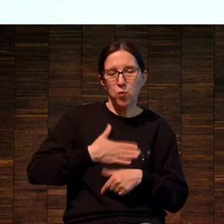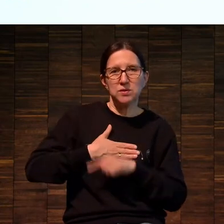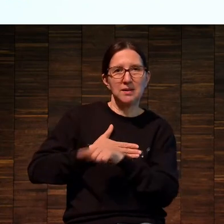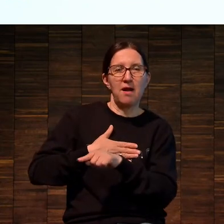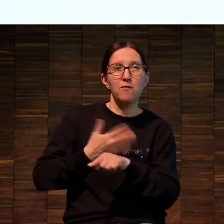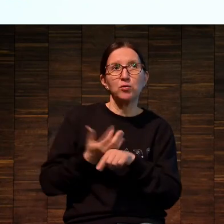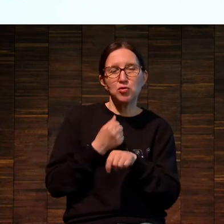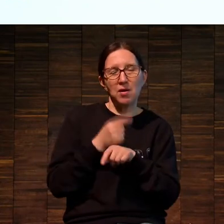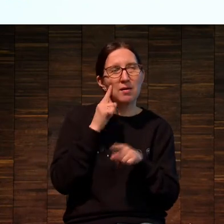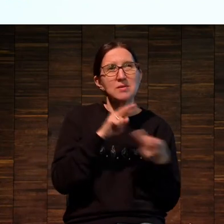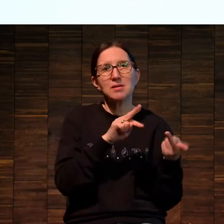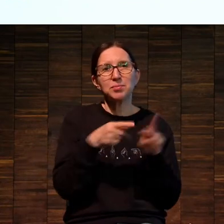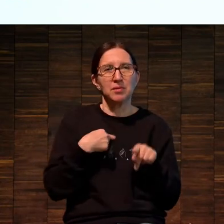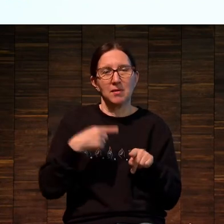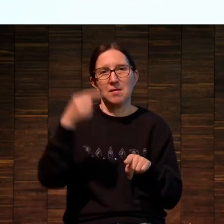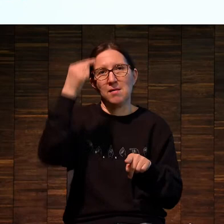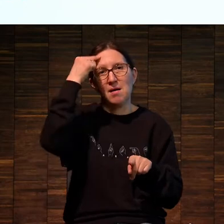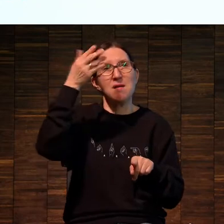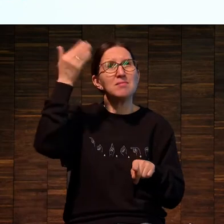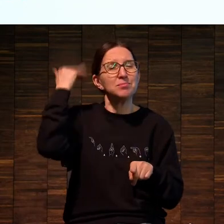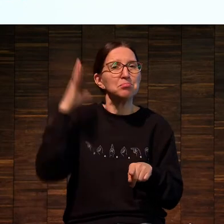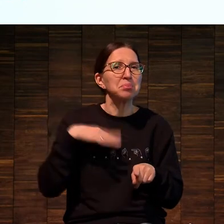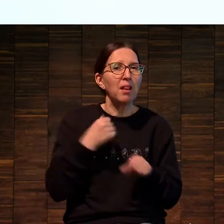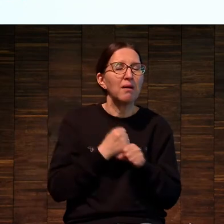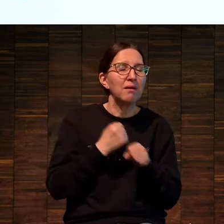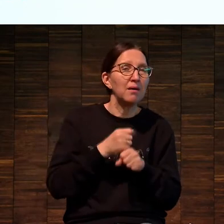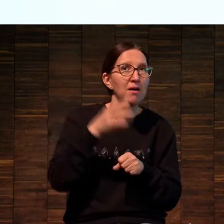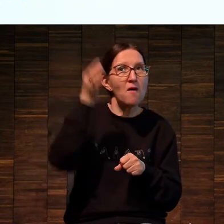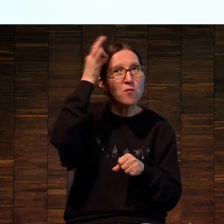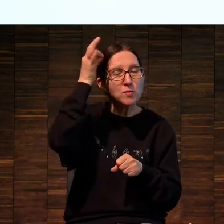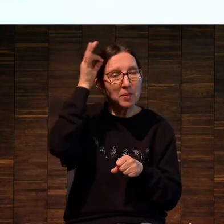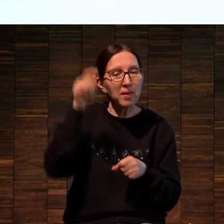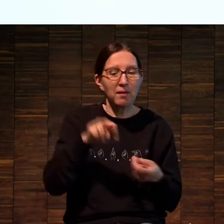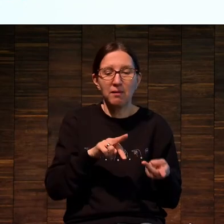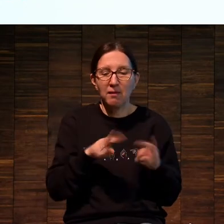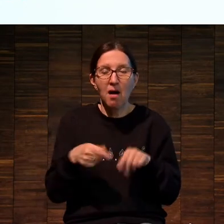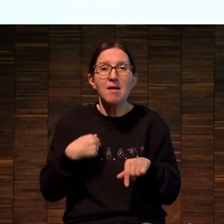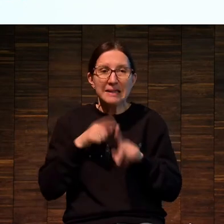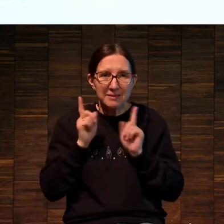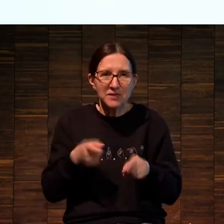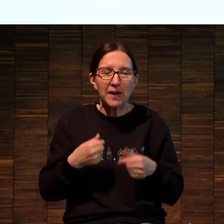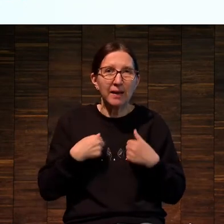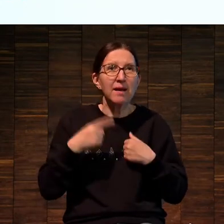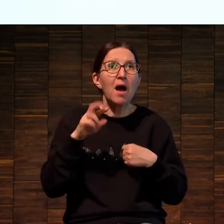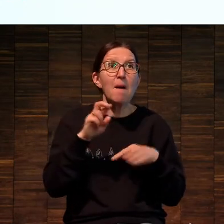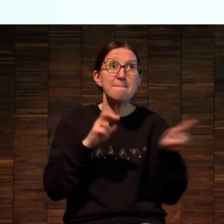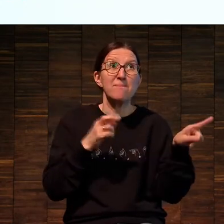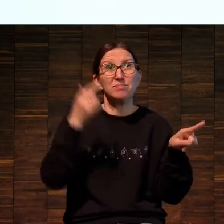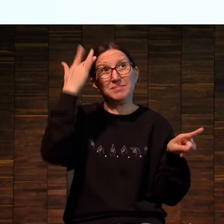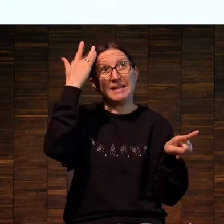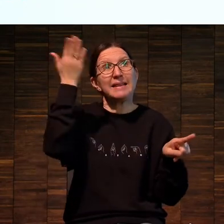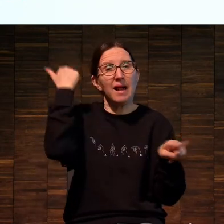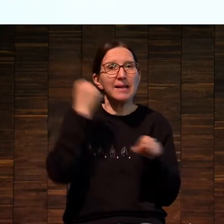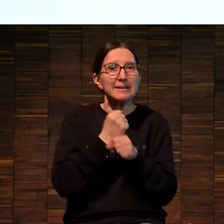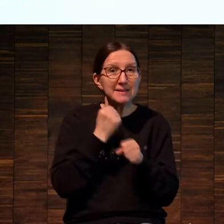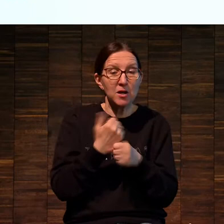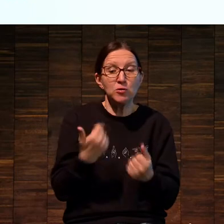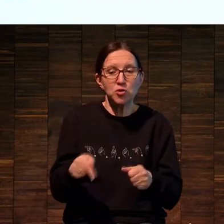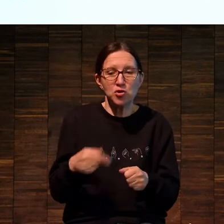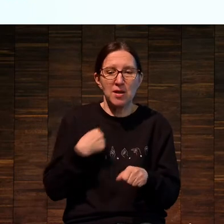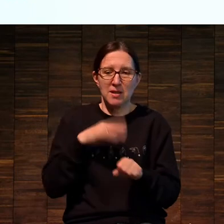вот воспоминания, они вдруг оживают, они становятся теми, как я их себе представлял. То есть в каких-то